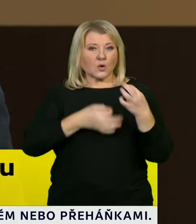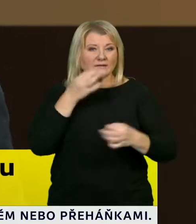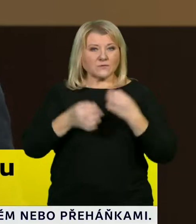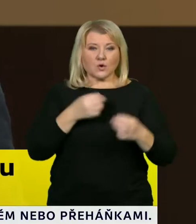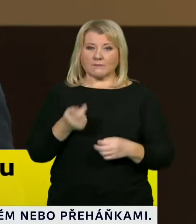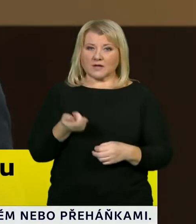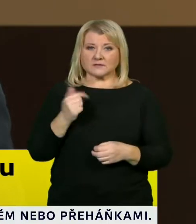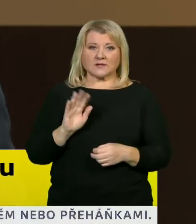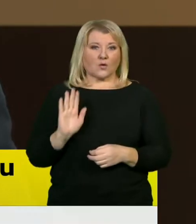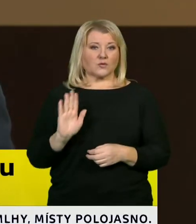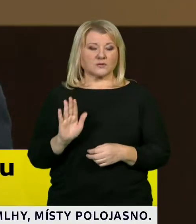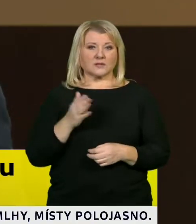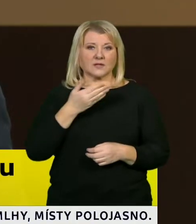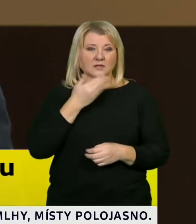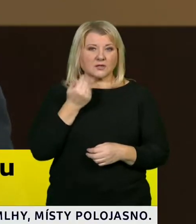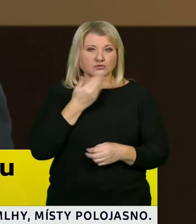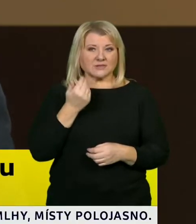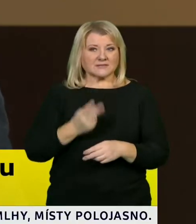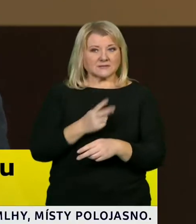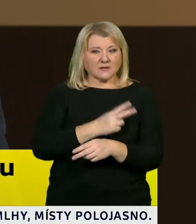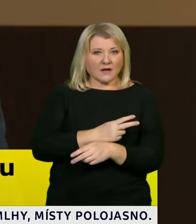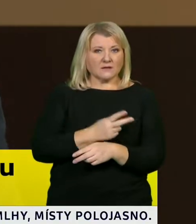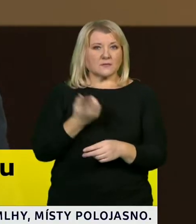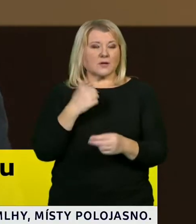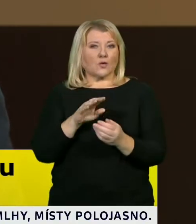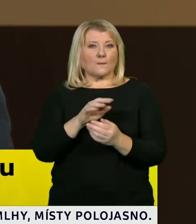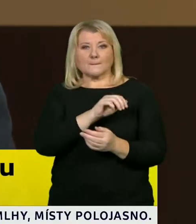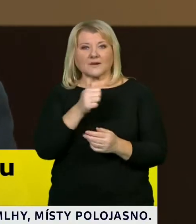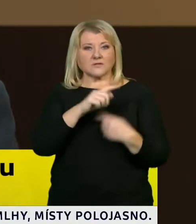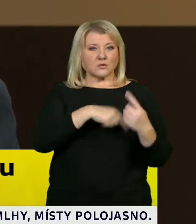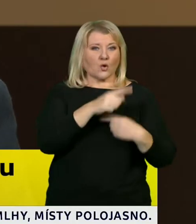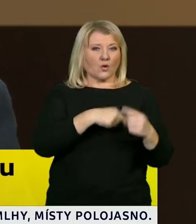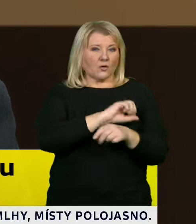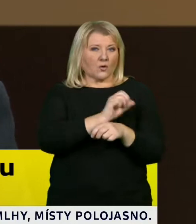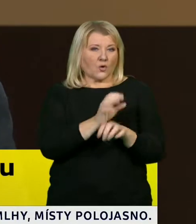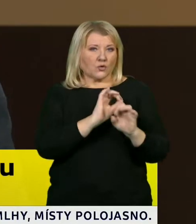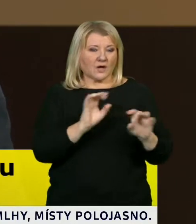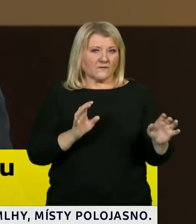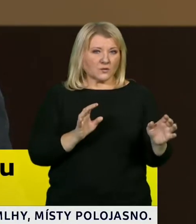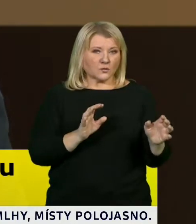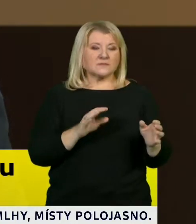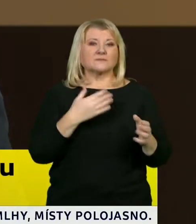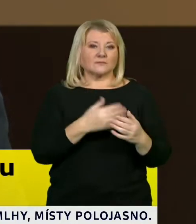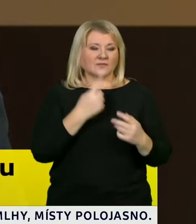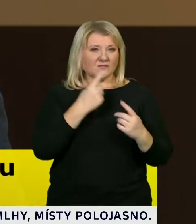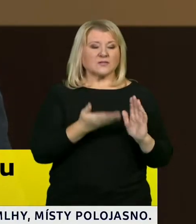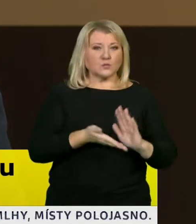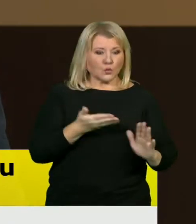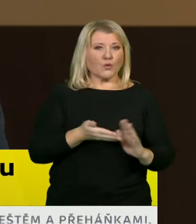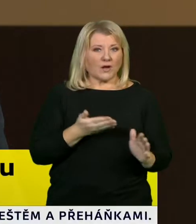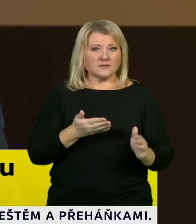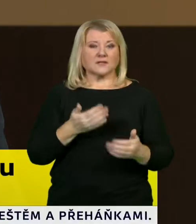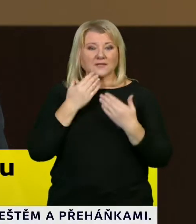zemí, z první vlny tohoto onemocnění, že jsou to právě roušky a